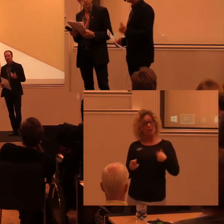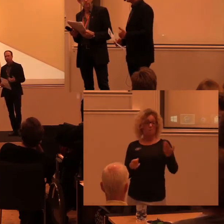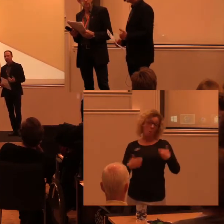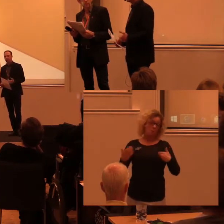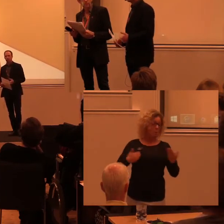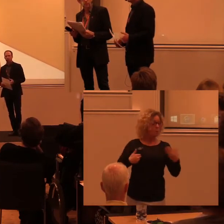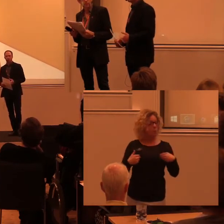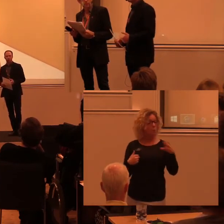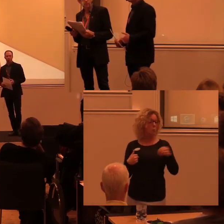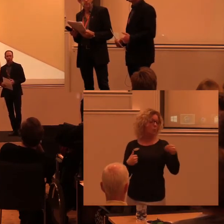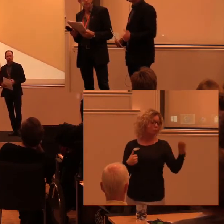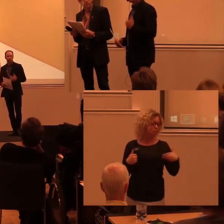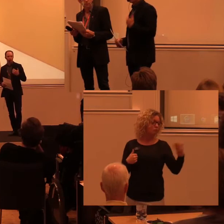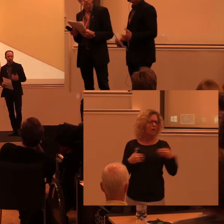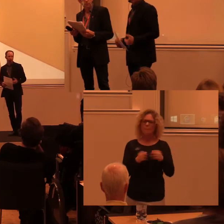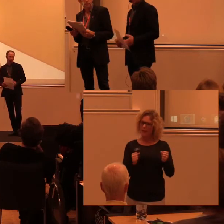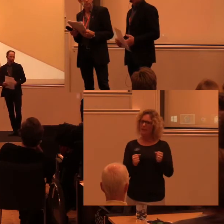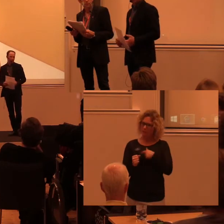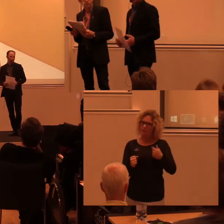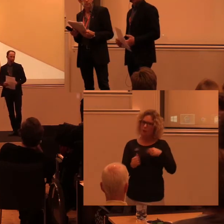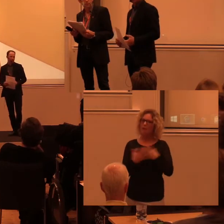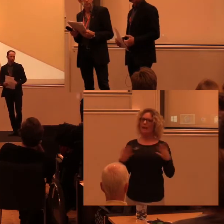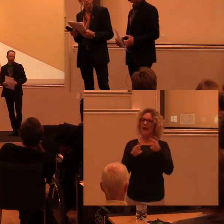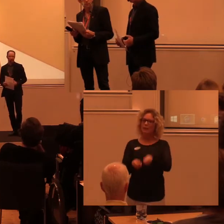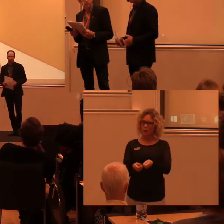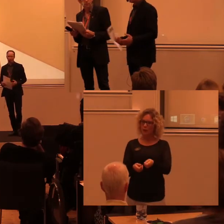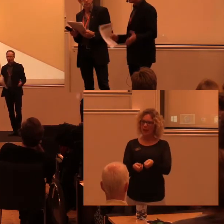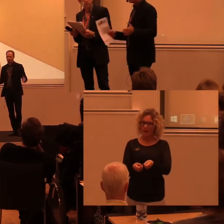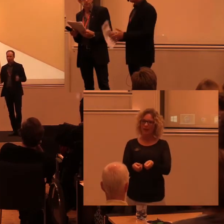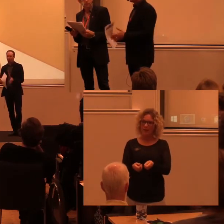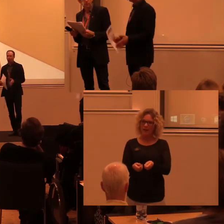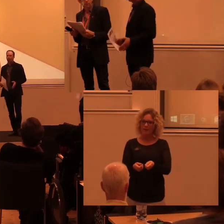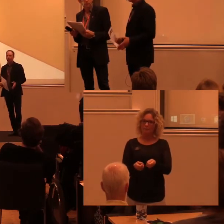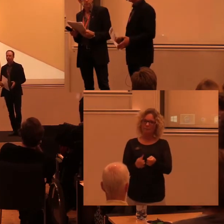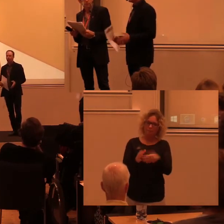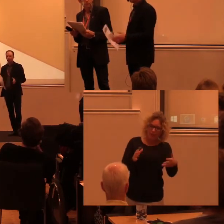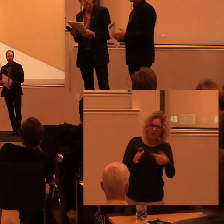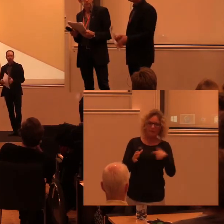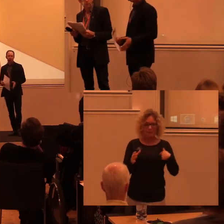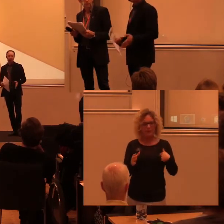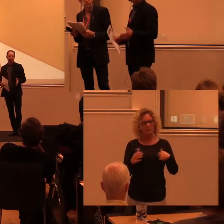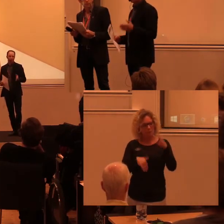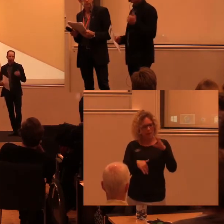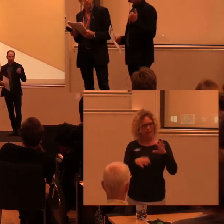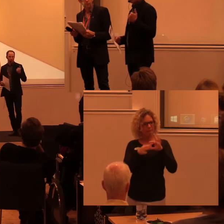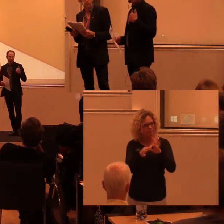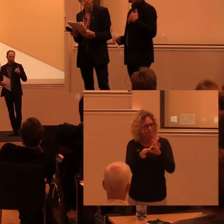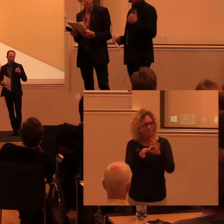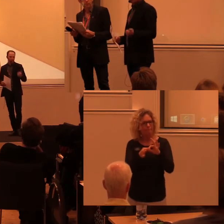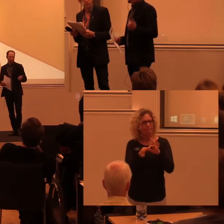några då och då genom åren. Men vi vill gärna ha fler sådana här ansökningar. Så att vi får en tajtare koppling mellan